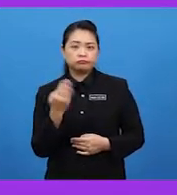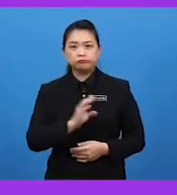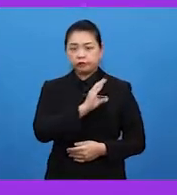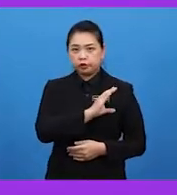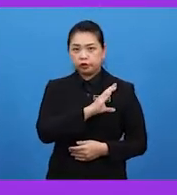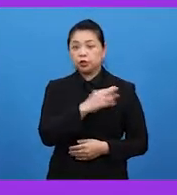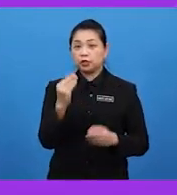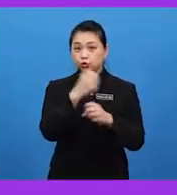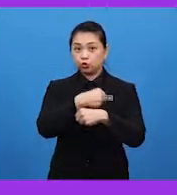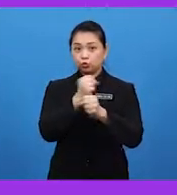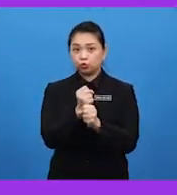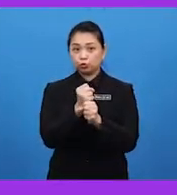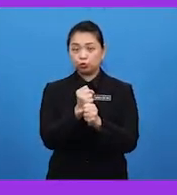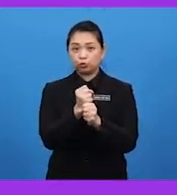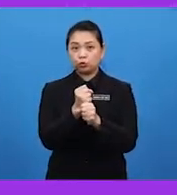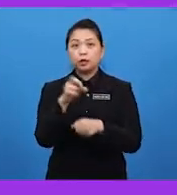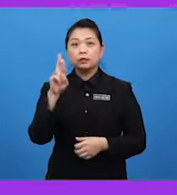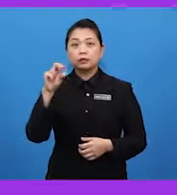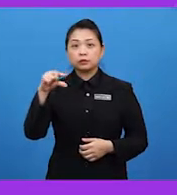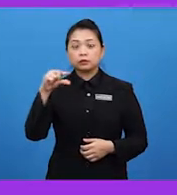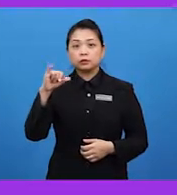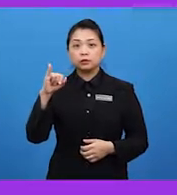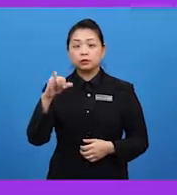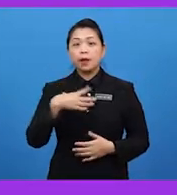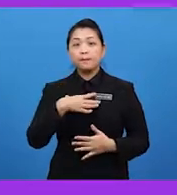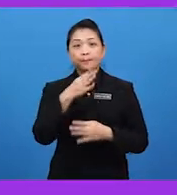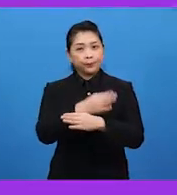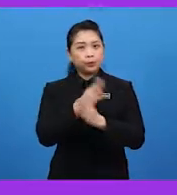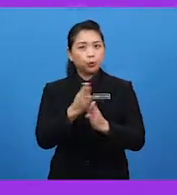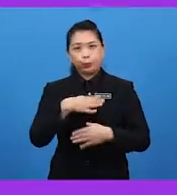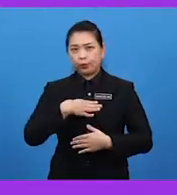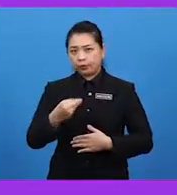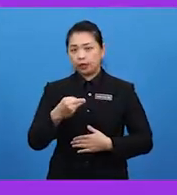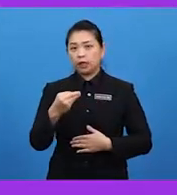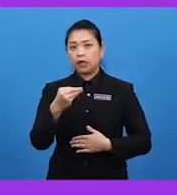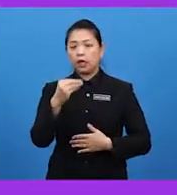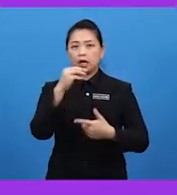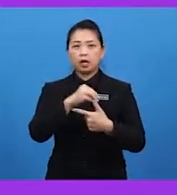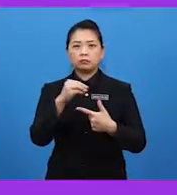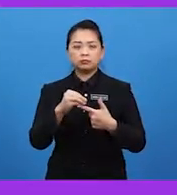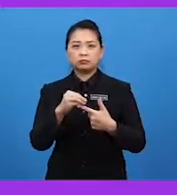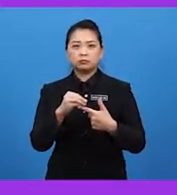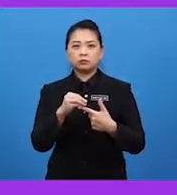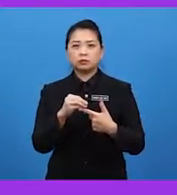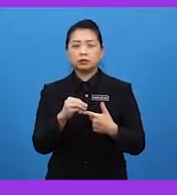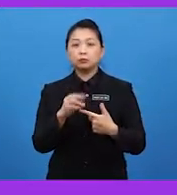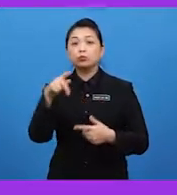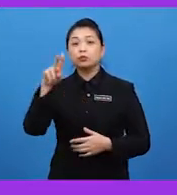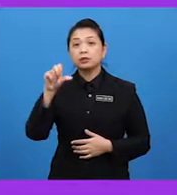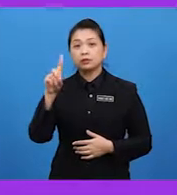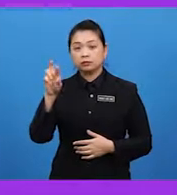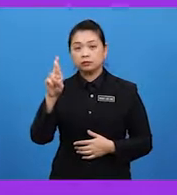dan struktur bunga ranginya berbentuk putih dan pudar. Stigmanya